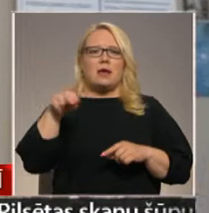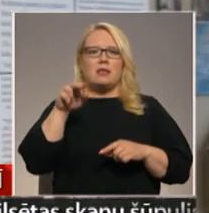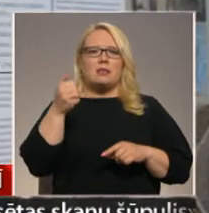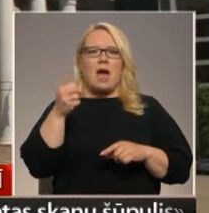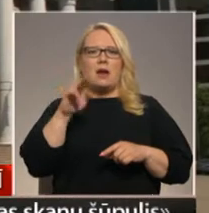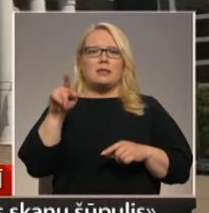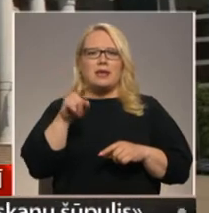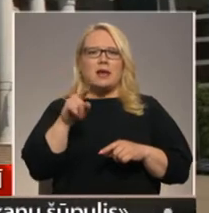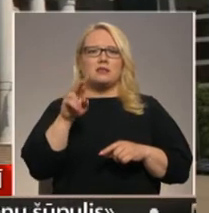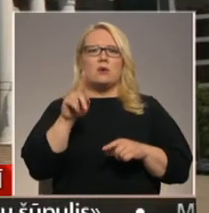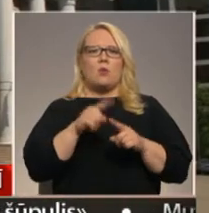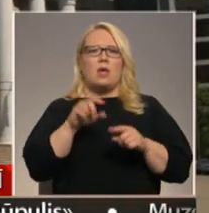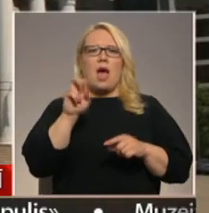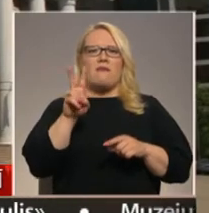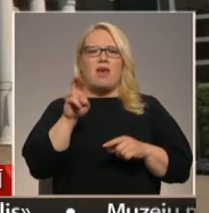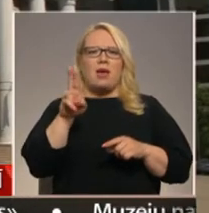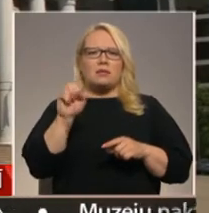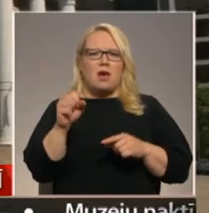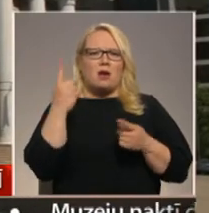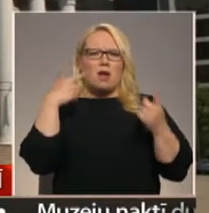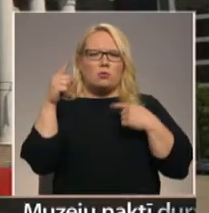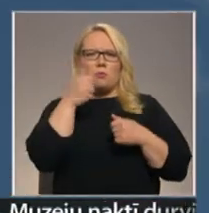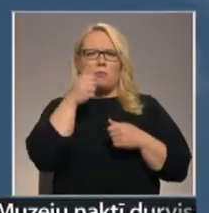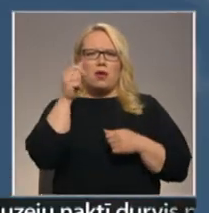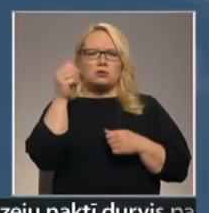citu radošo personību darbiem un personīgajai mantībai.